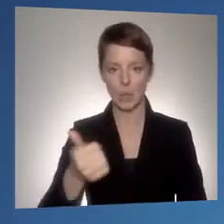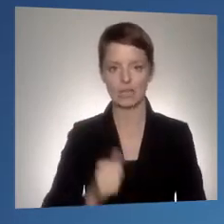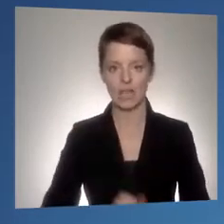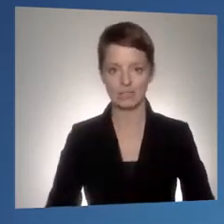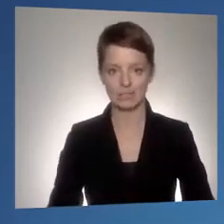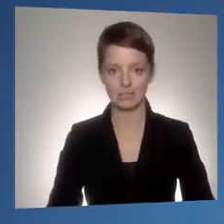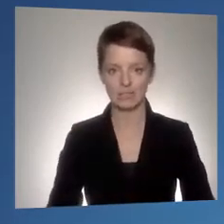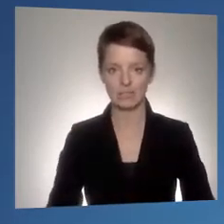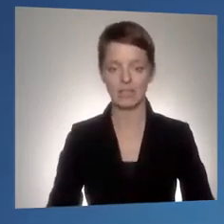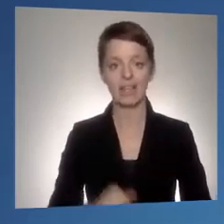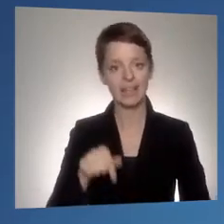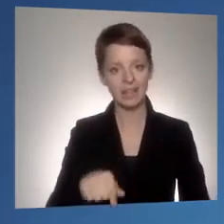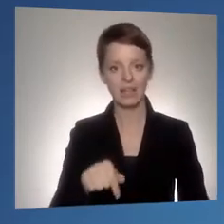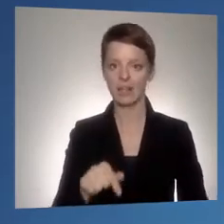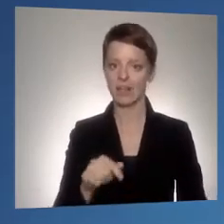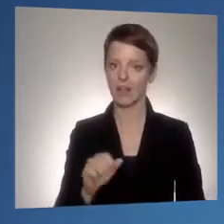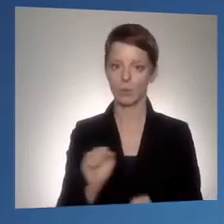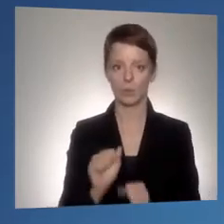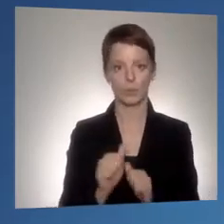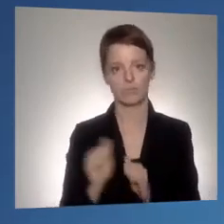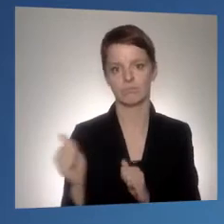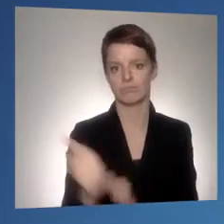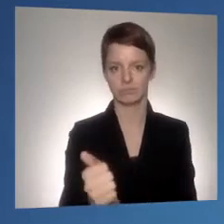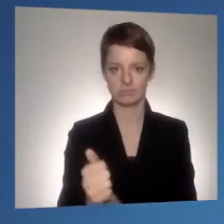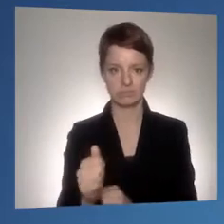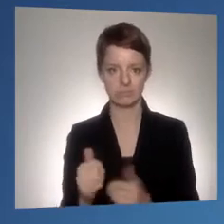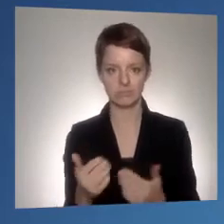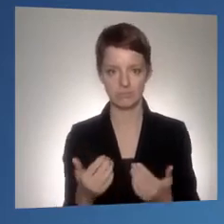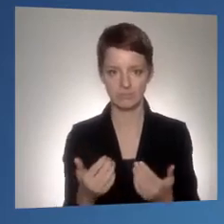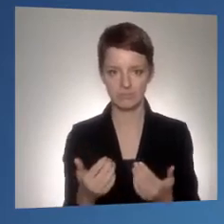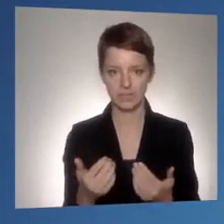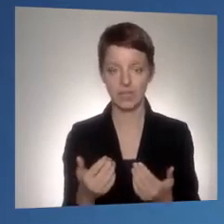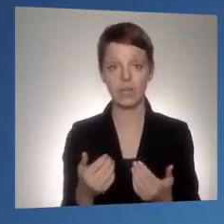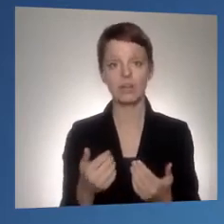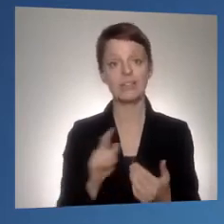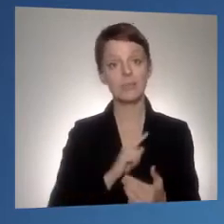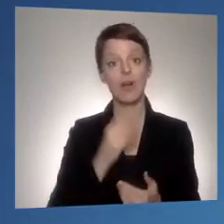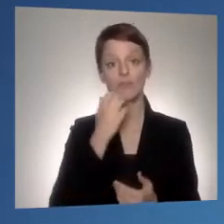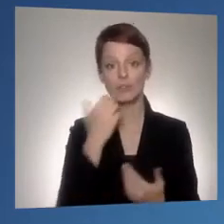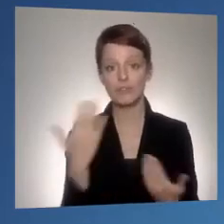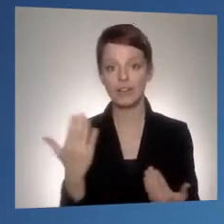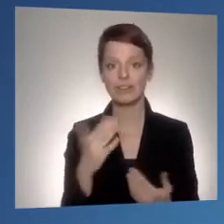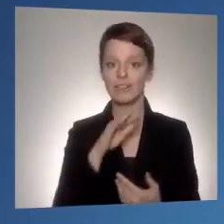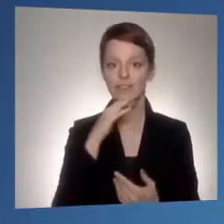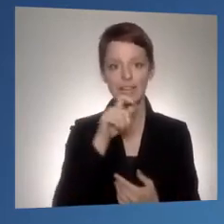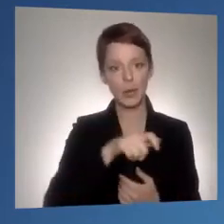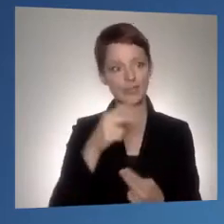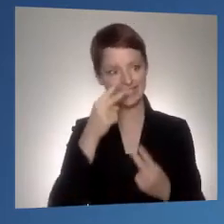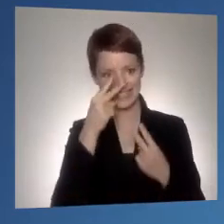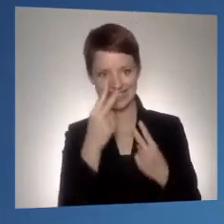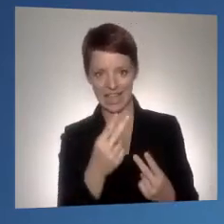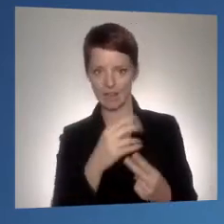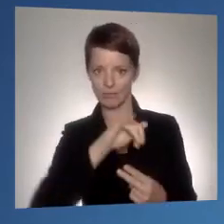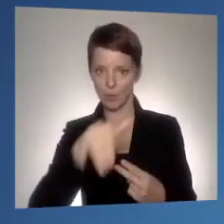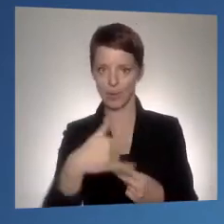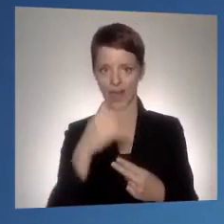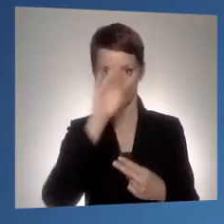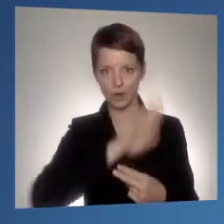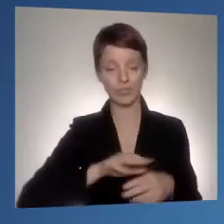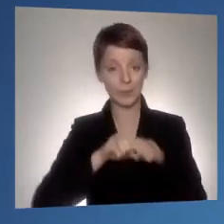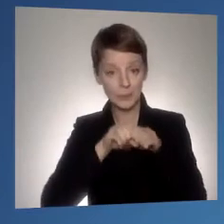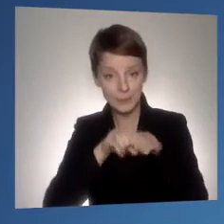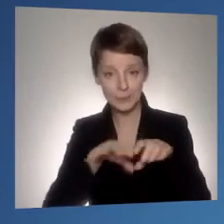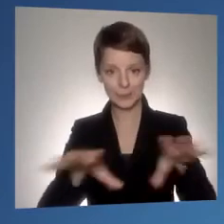Pionierarbeit. Und ich wünsche mir von Herzen, dass sehr viele Menschen dieses jetzt sehen, dass Ihr Projekt bekannt wird und damit